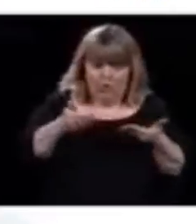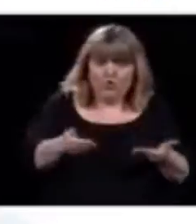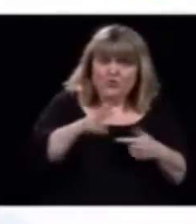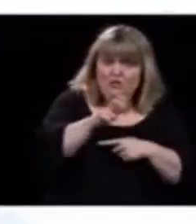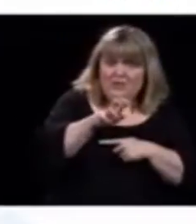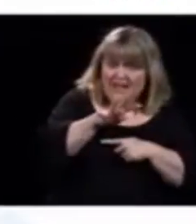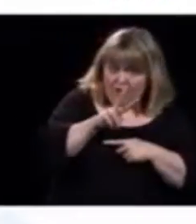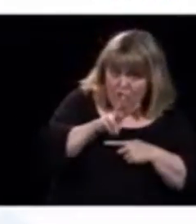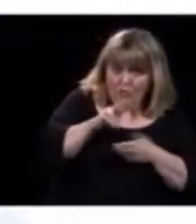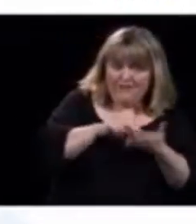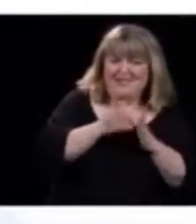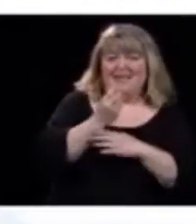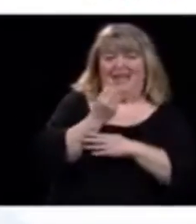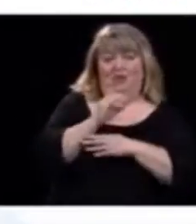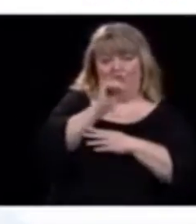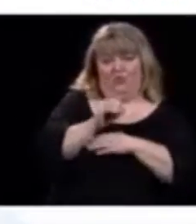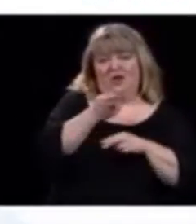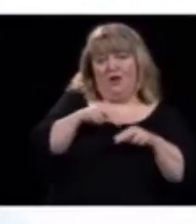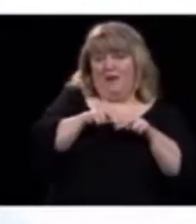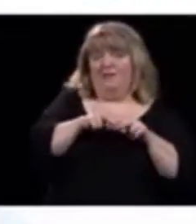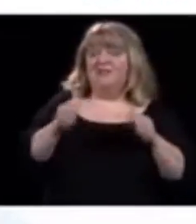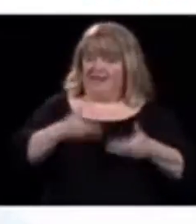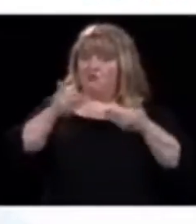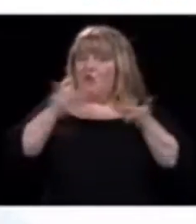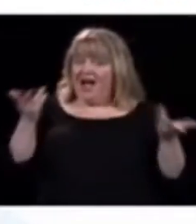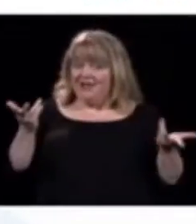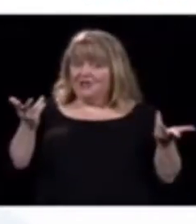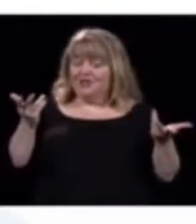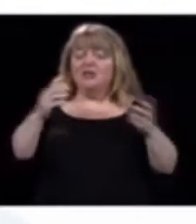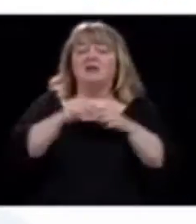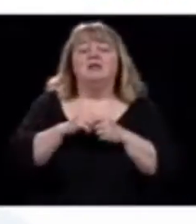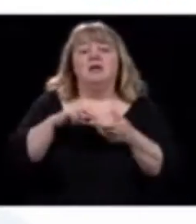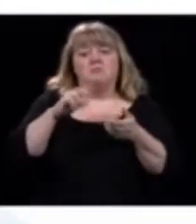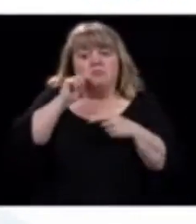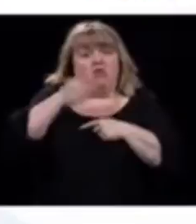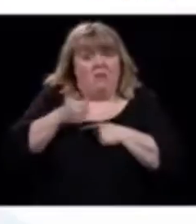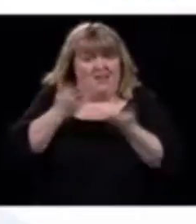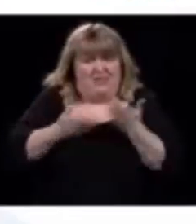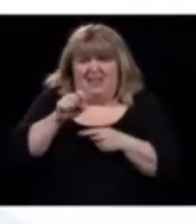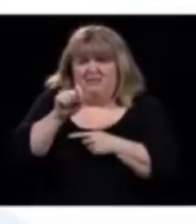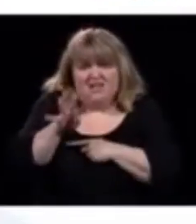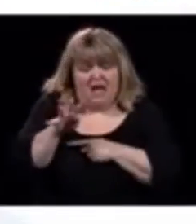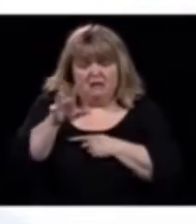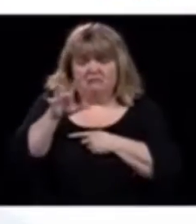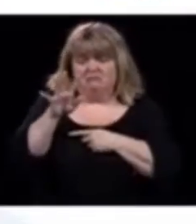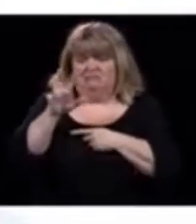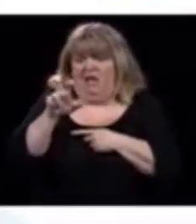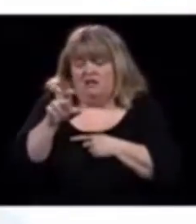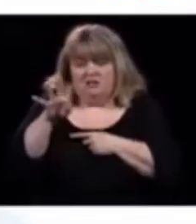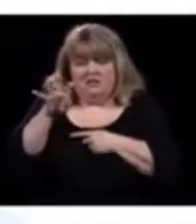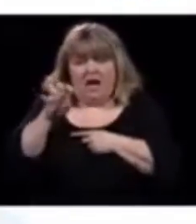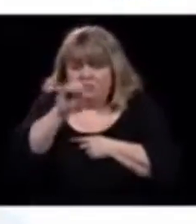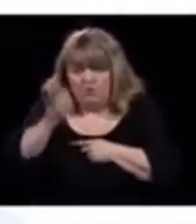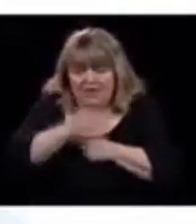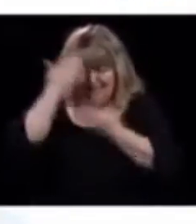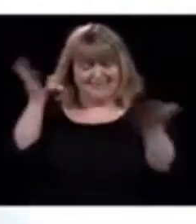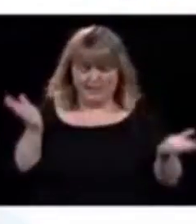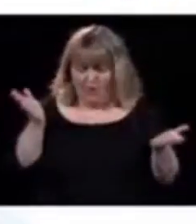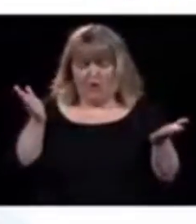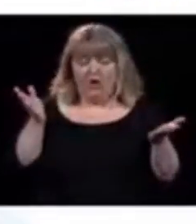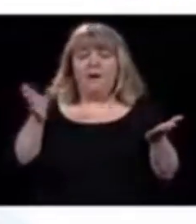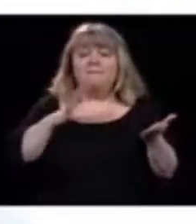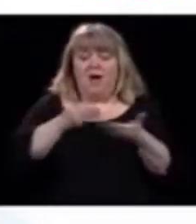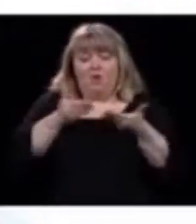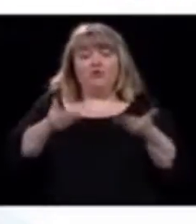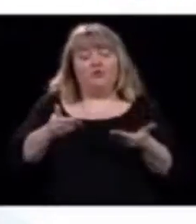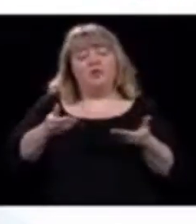14 %. Donc, c'est encourageant. Ça ne pas dire que demain, on ne reviendra pas à 24 ou à 30 ou à 40, là, mais disons que les résultats d'aujourd'hui, pour